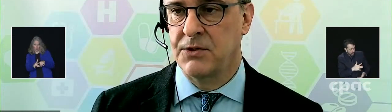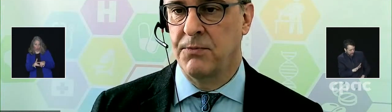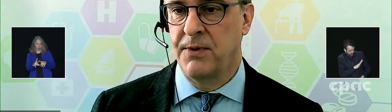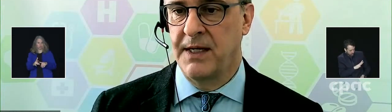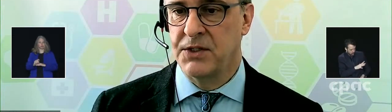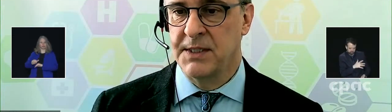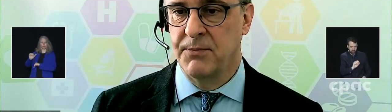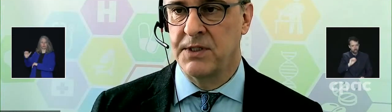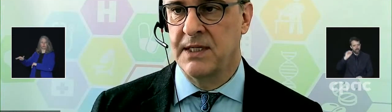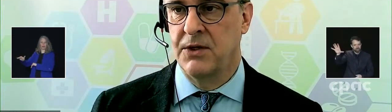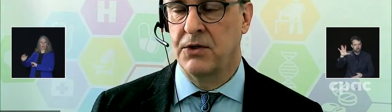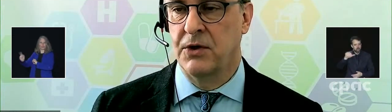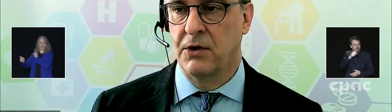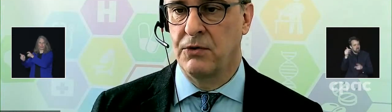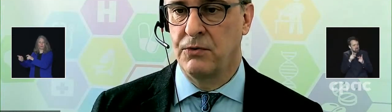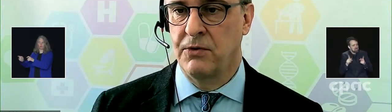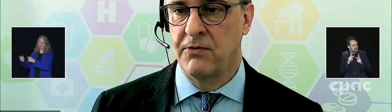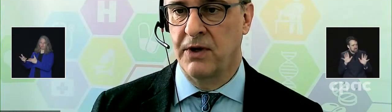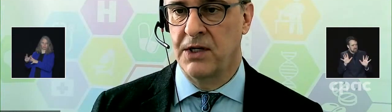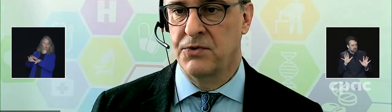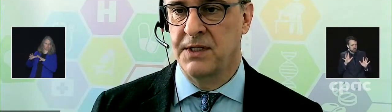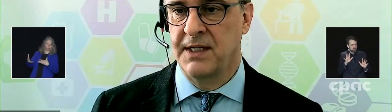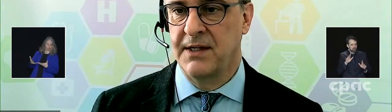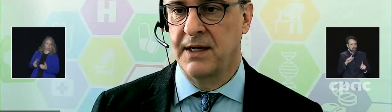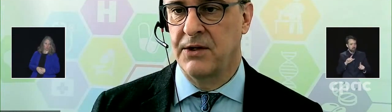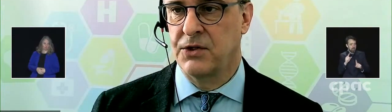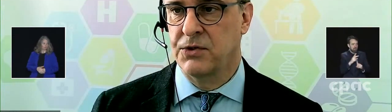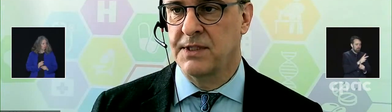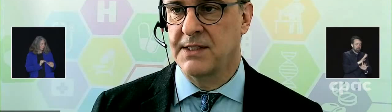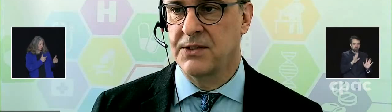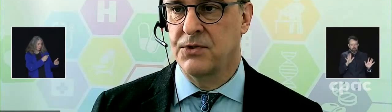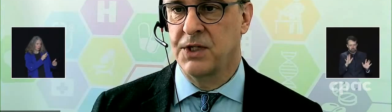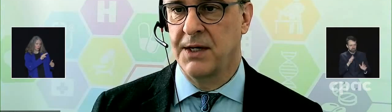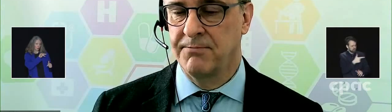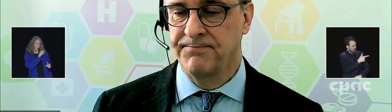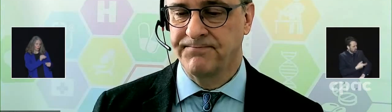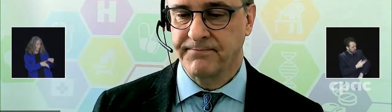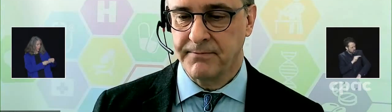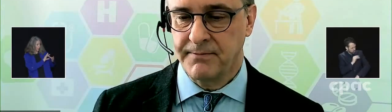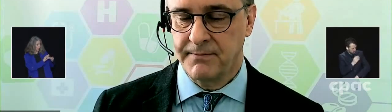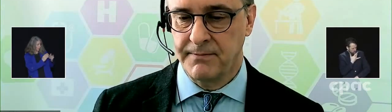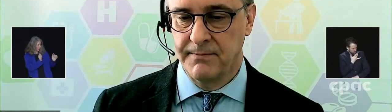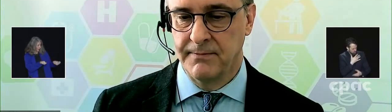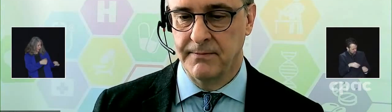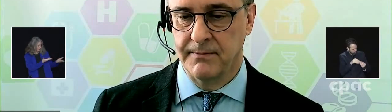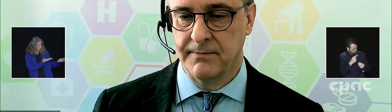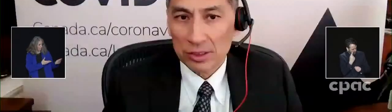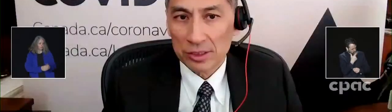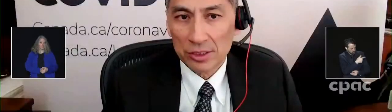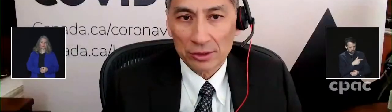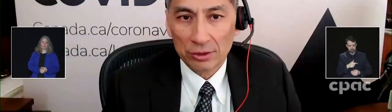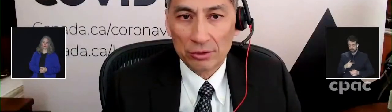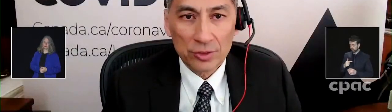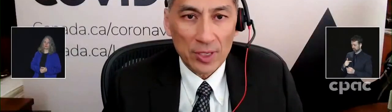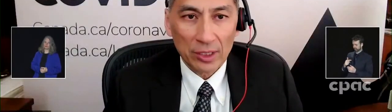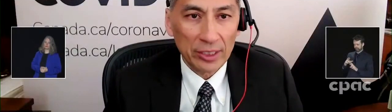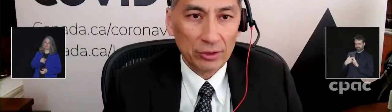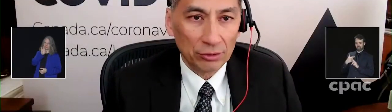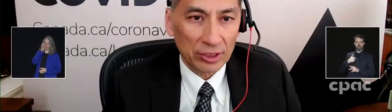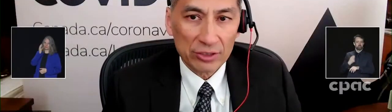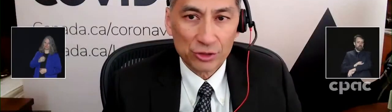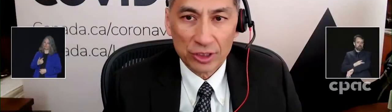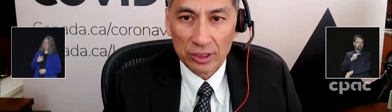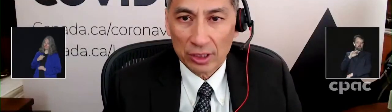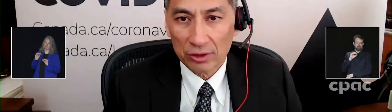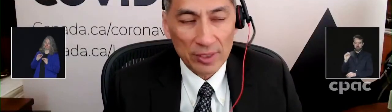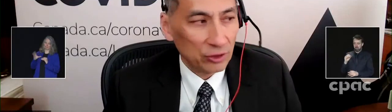aider les autres pays. Je ne sais pas si le Dr. New veut rajouter quelque chose à ce sujet-là. Non, non, c'est Dr. New. ne rien